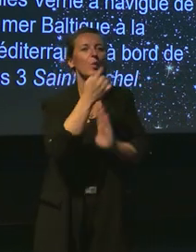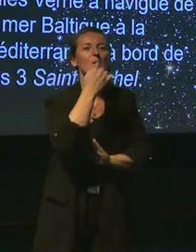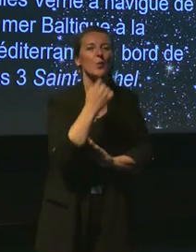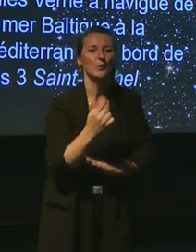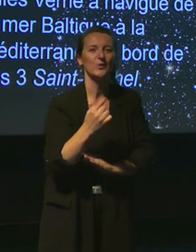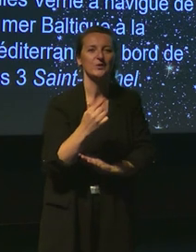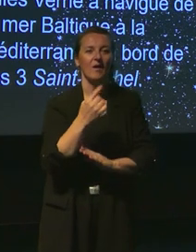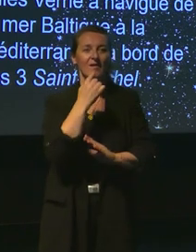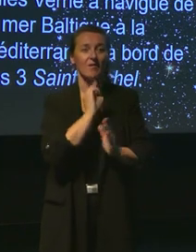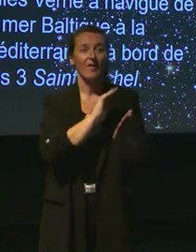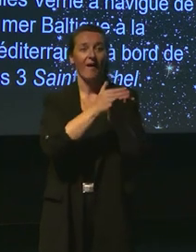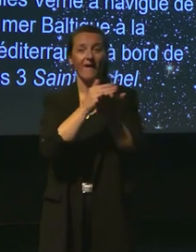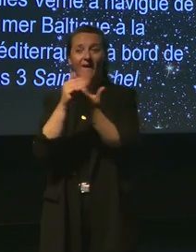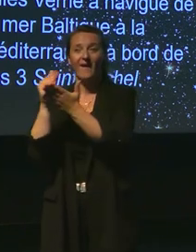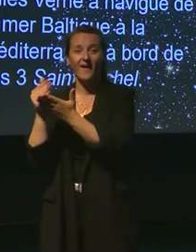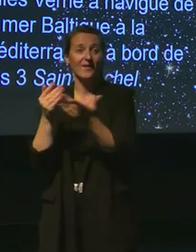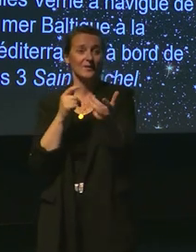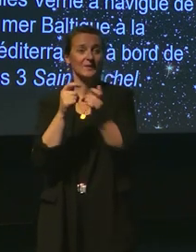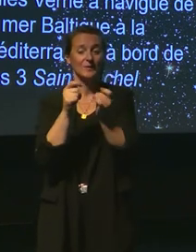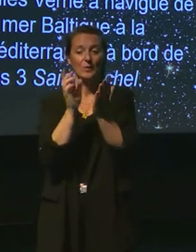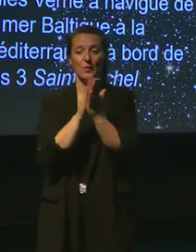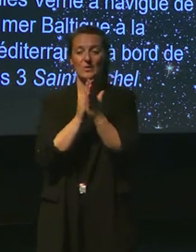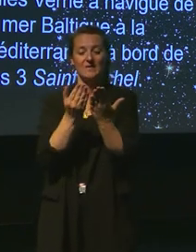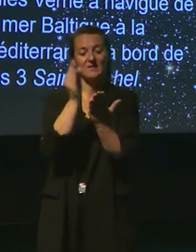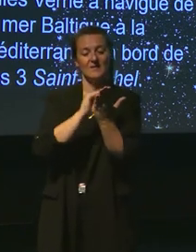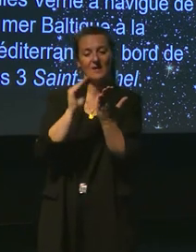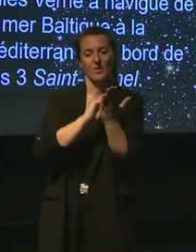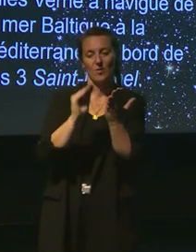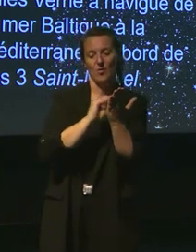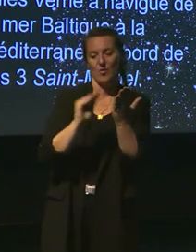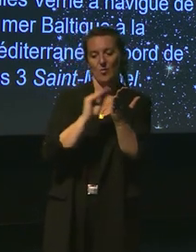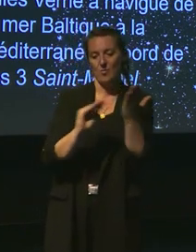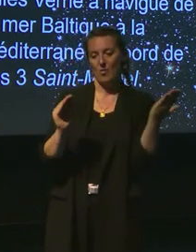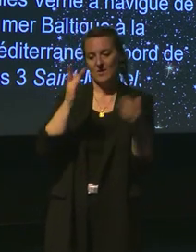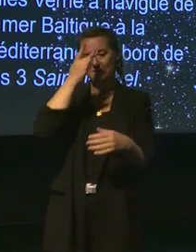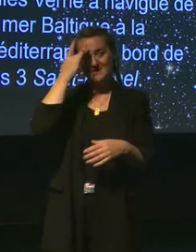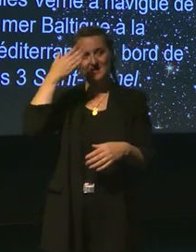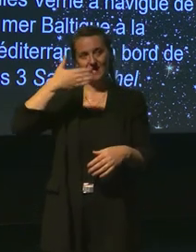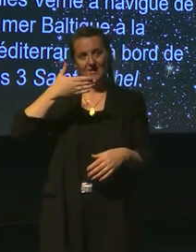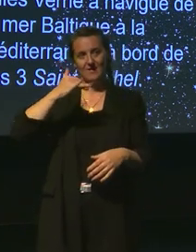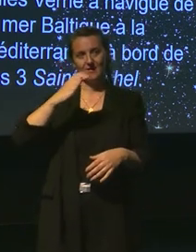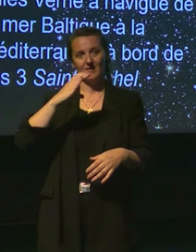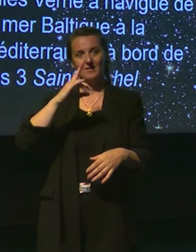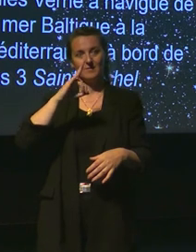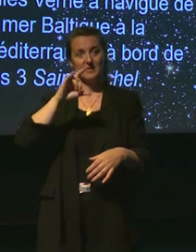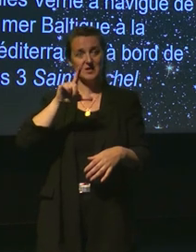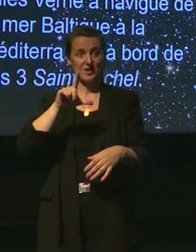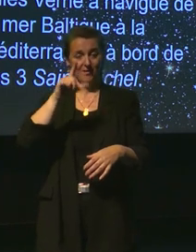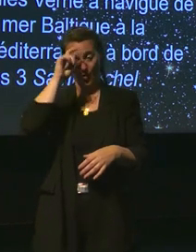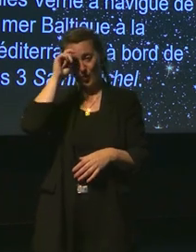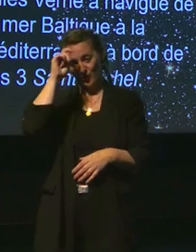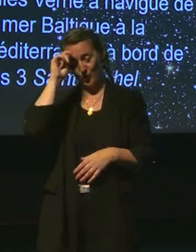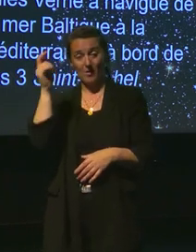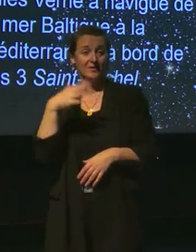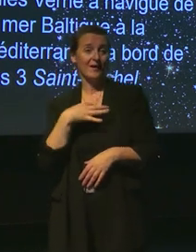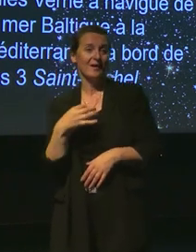Romes. Alors,'est-à-dire, s'appelait Saint-Michel, c'est un emmenor de son fils, il avait un son fils, un carré dans lui-même, et qui s